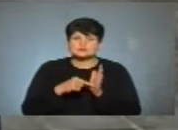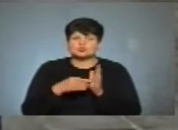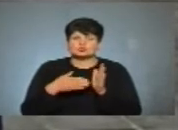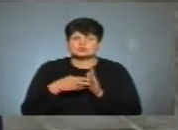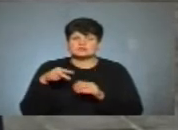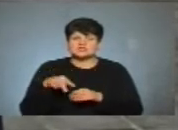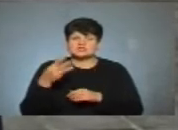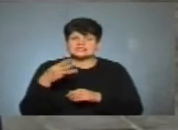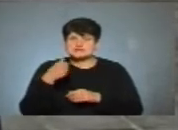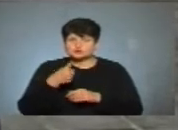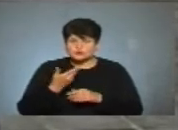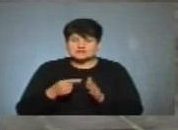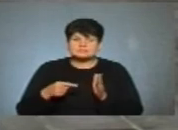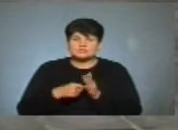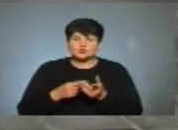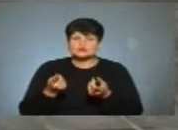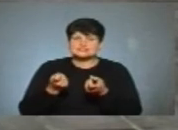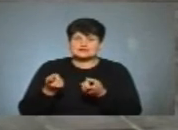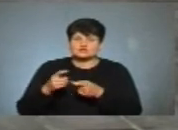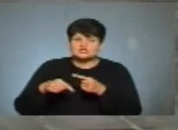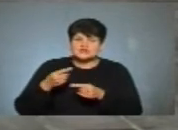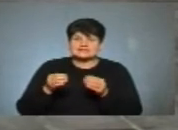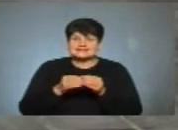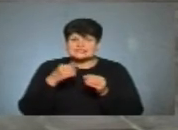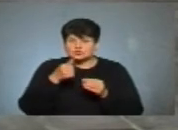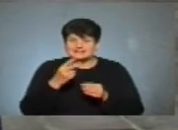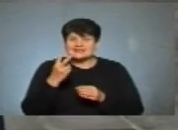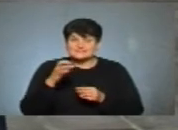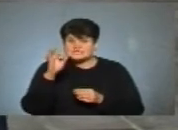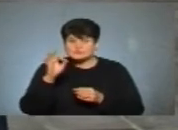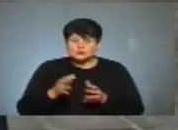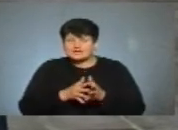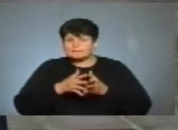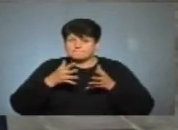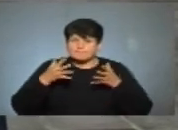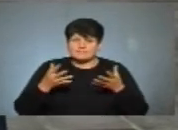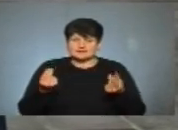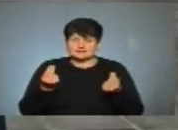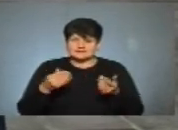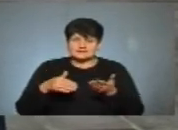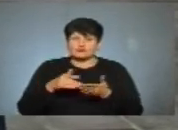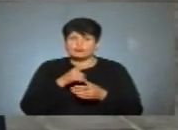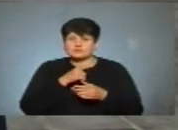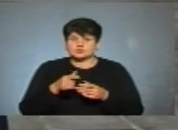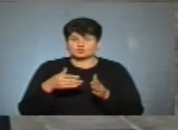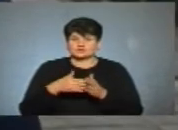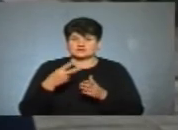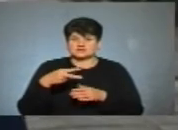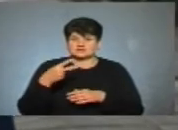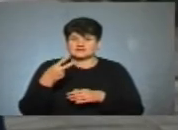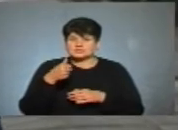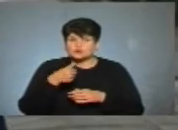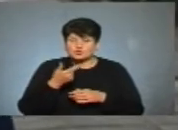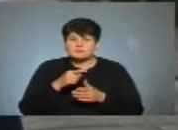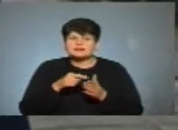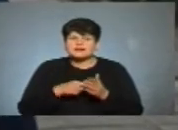року. З метою залучення через 10 років на 200% більше інвестицій, аніж в період до 2020 року. Отже,